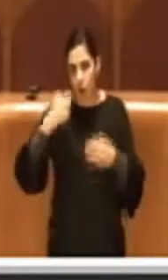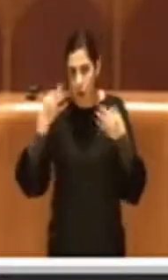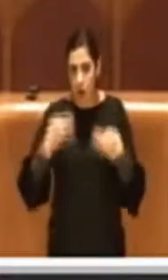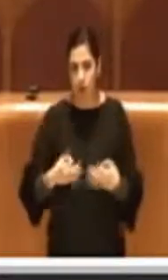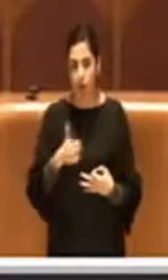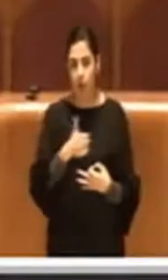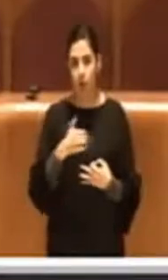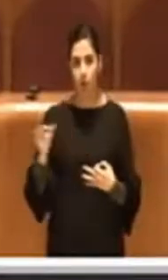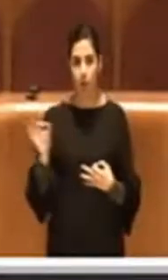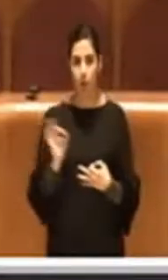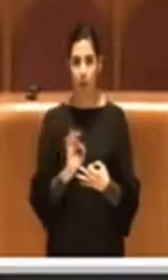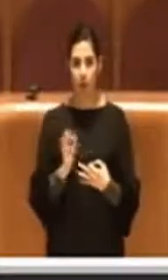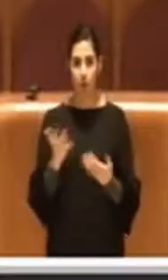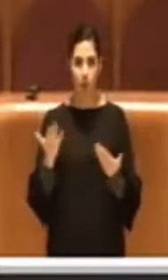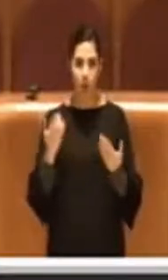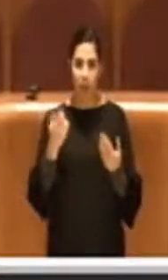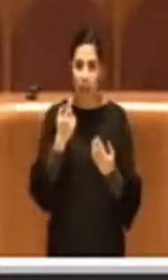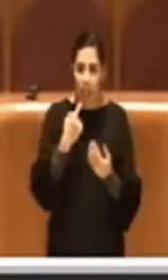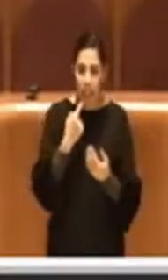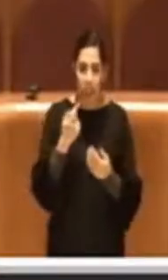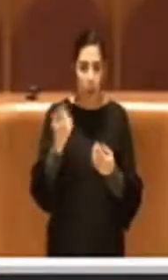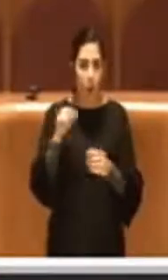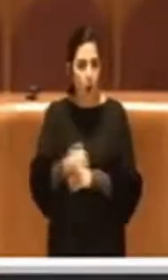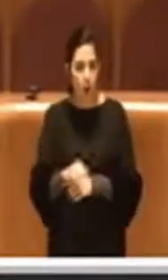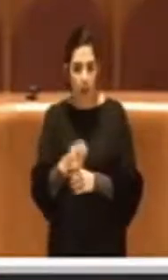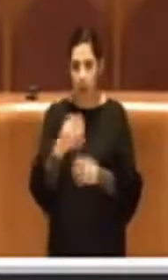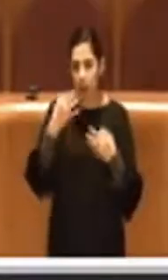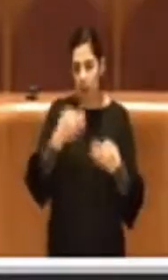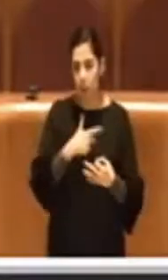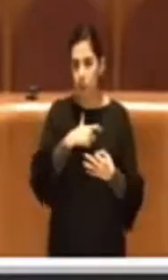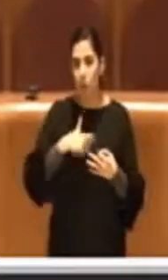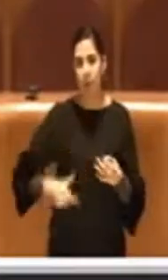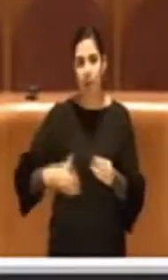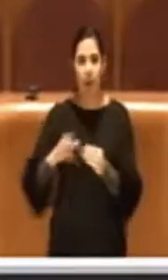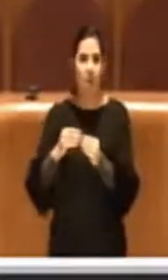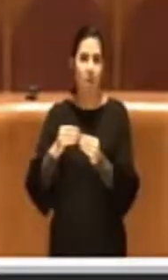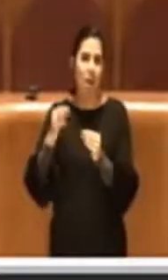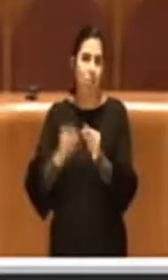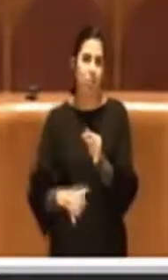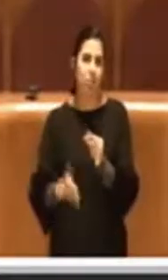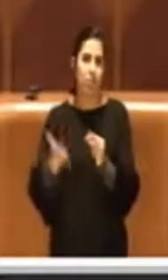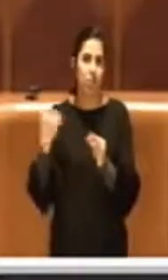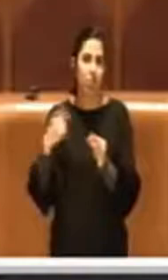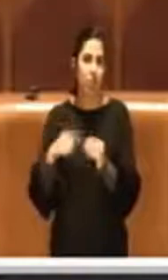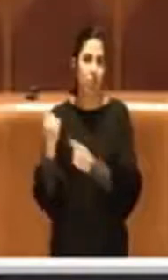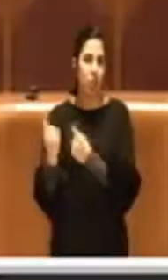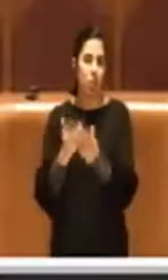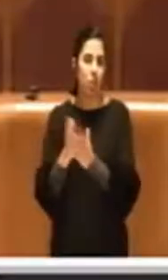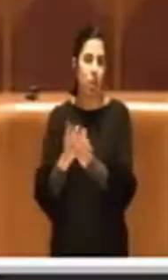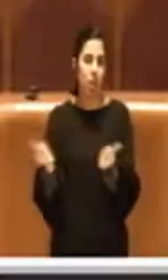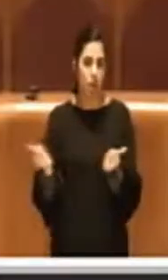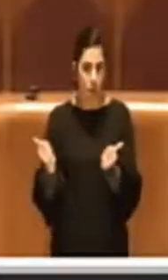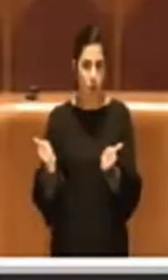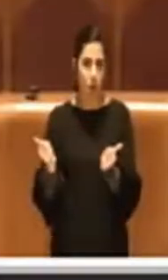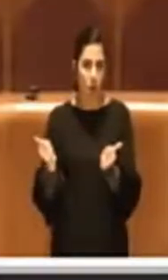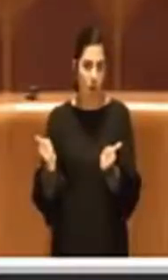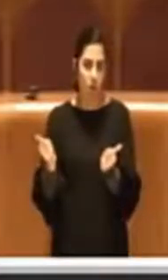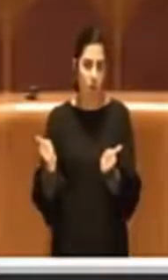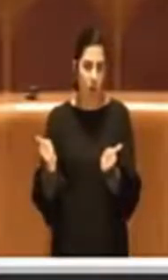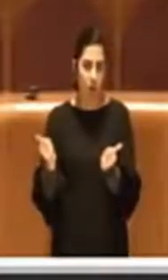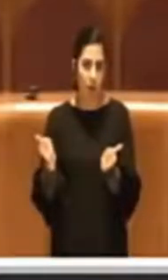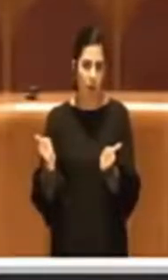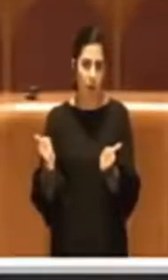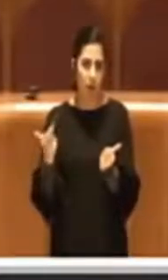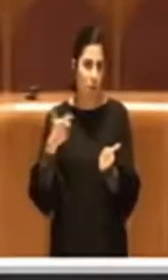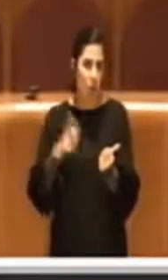vedo chi potrebbe essere contrario a risolvere nell'immediato questa situazione molto singolare e